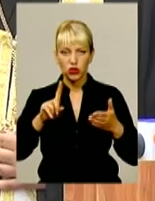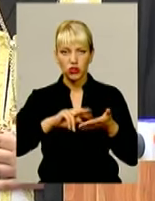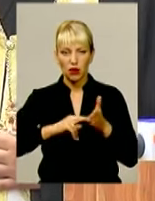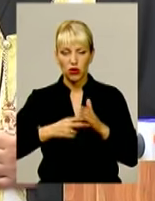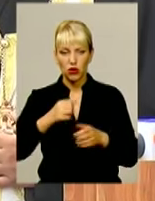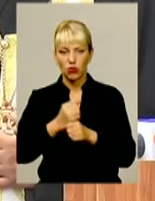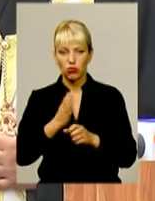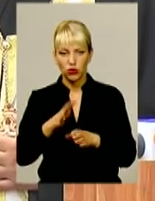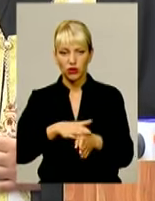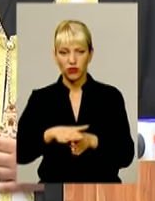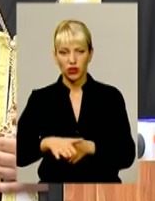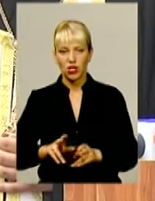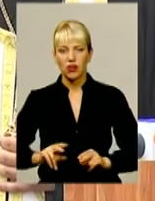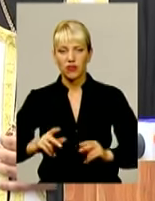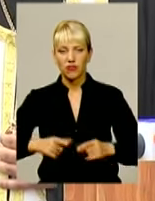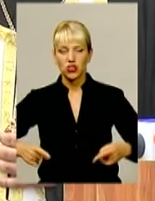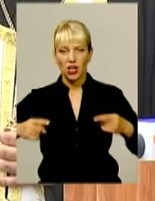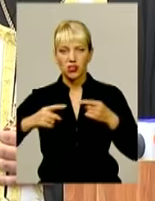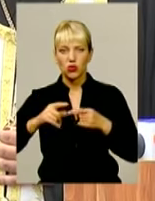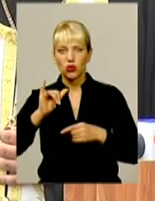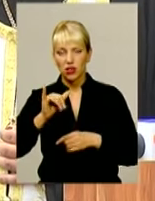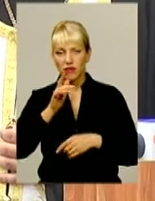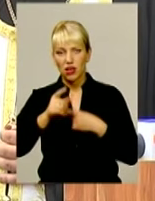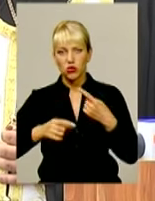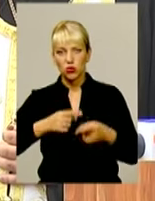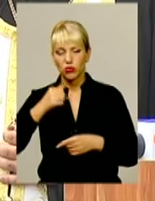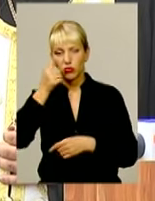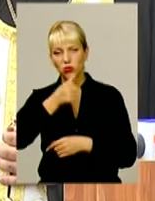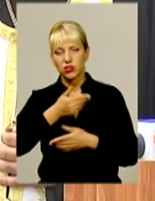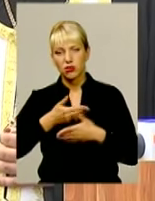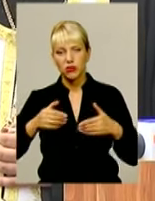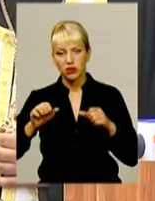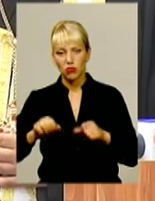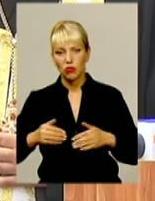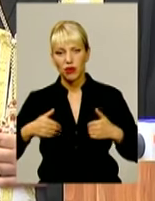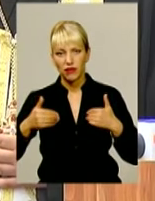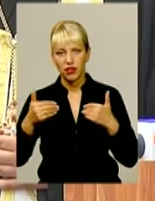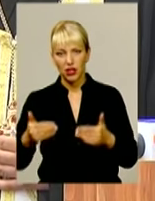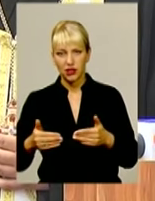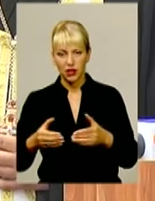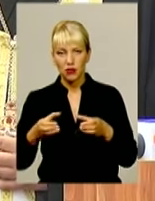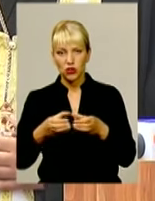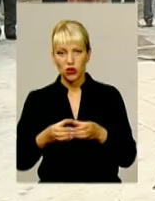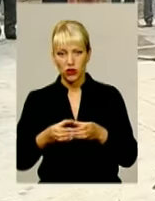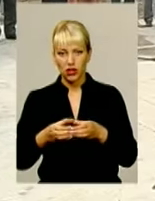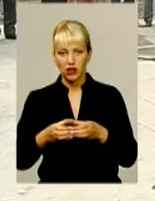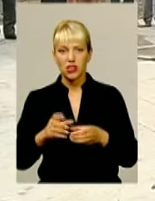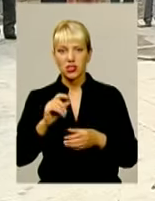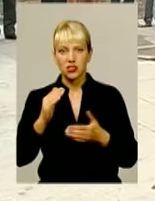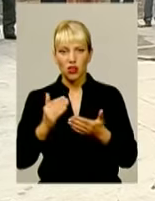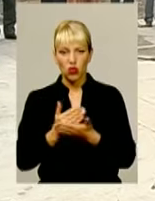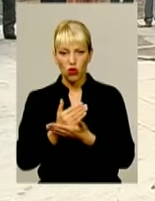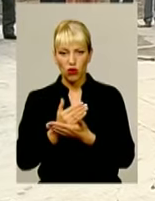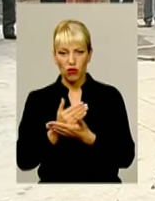будуть виконані вчасно і в наступному році ми зможемо привітати персонал академії з новосіллям. Лише